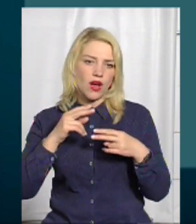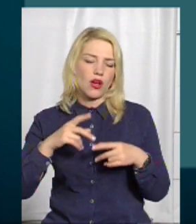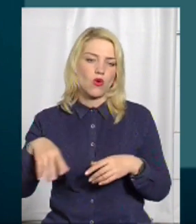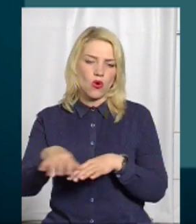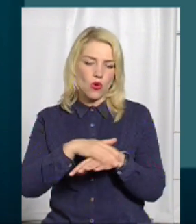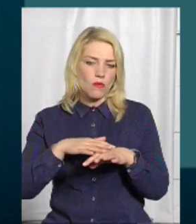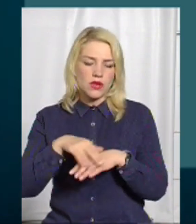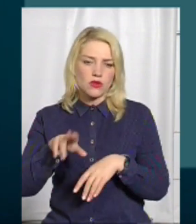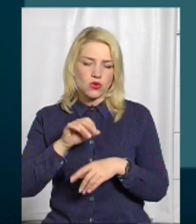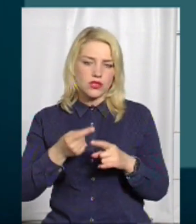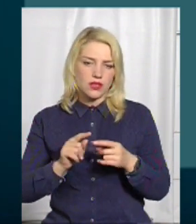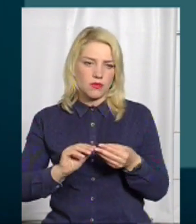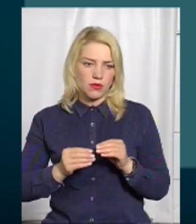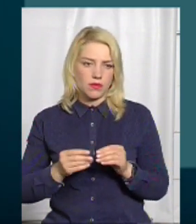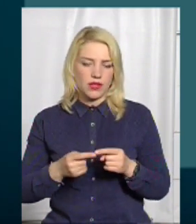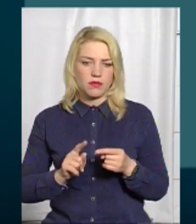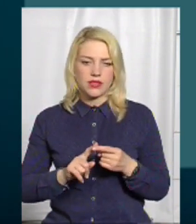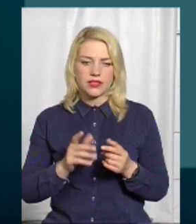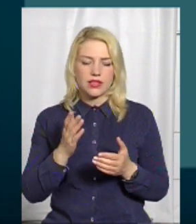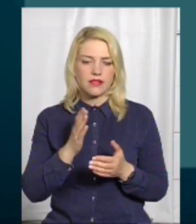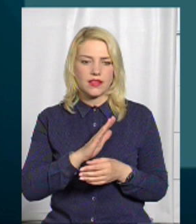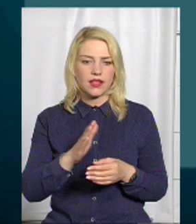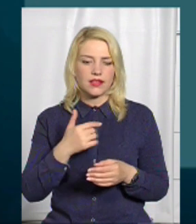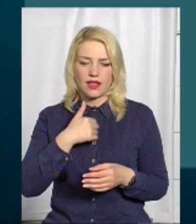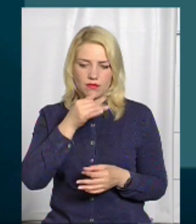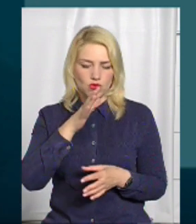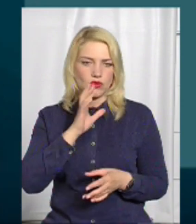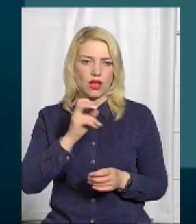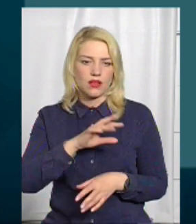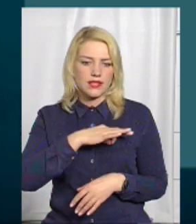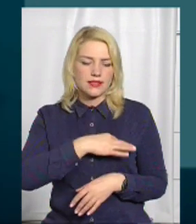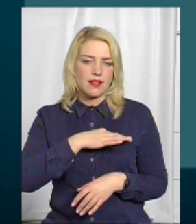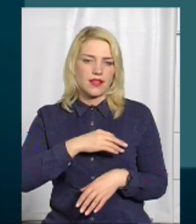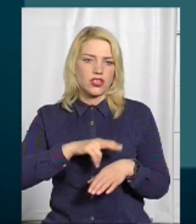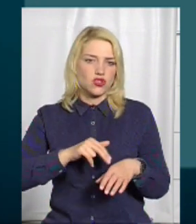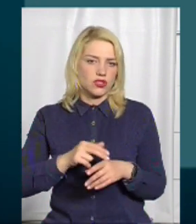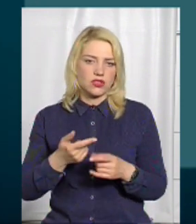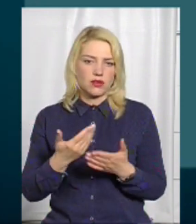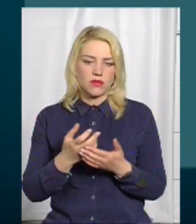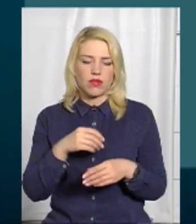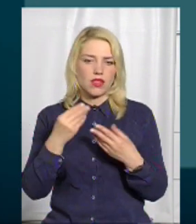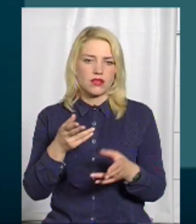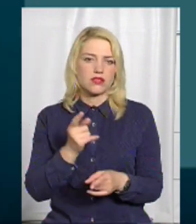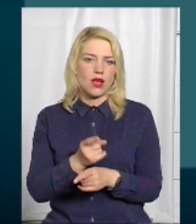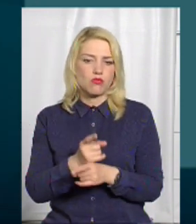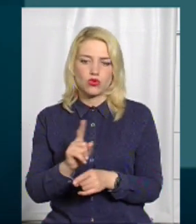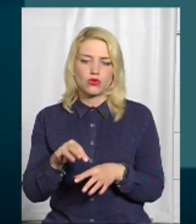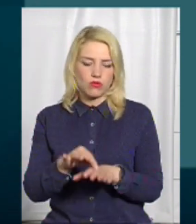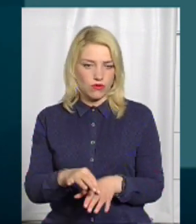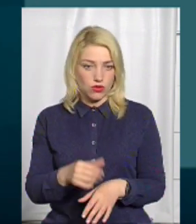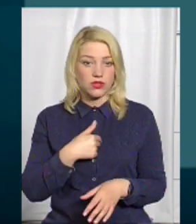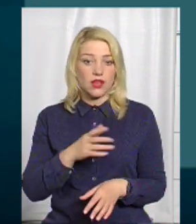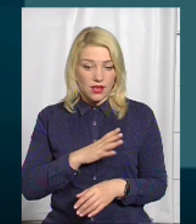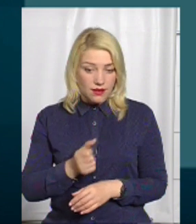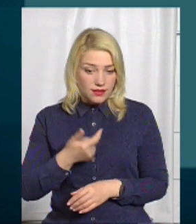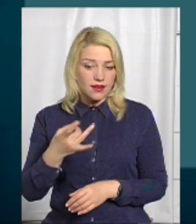що відділ культури це не орган, є не слідчий, що я можу накласти заборону якусь на те, що проводиться. Кілька разів вже